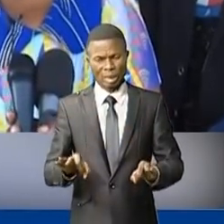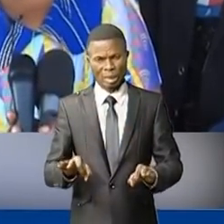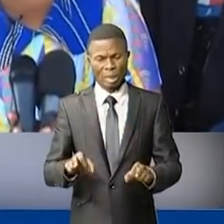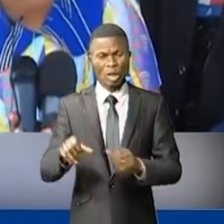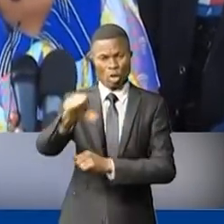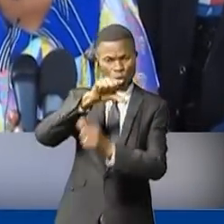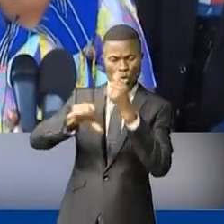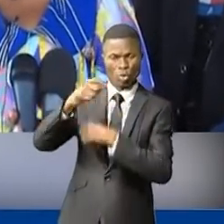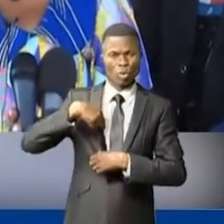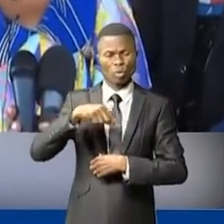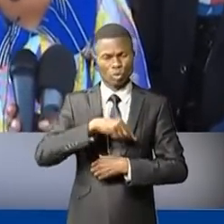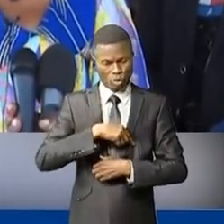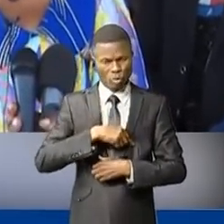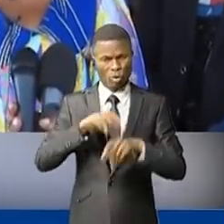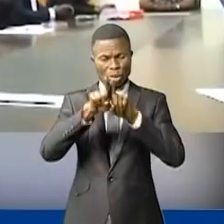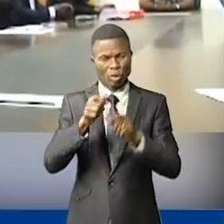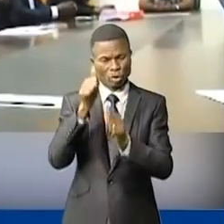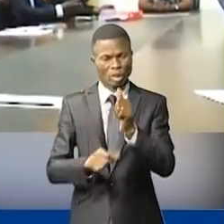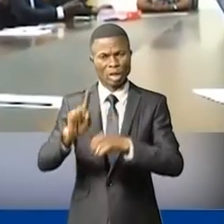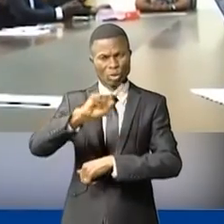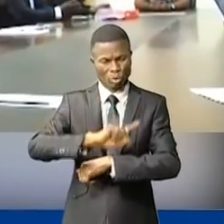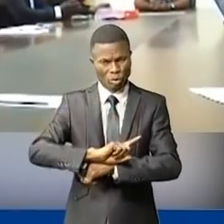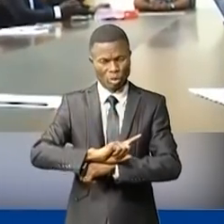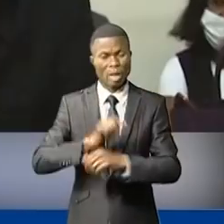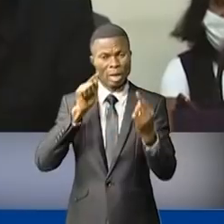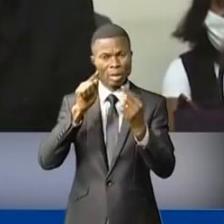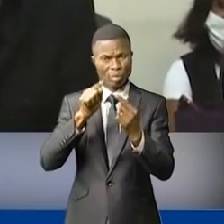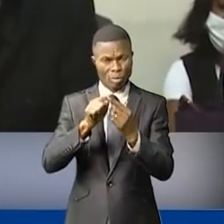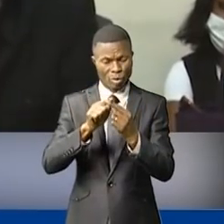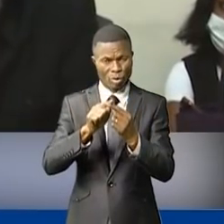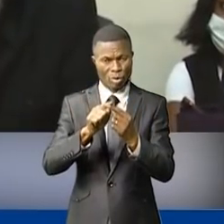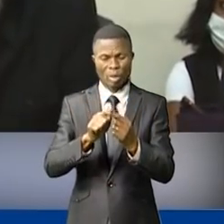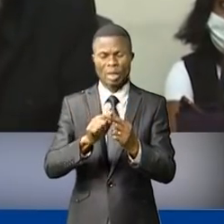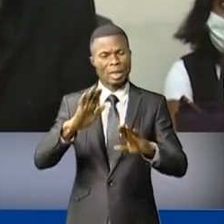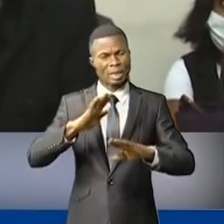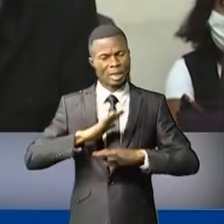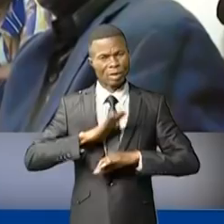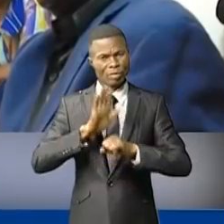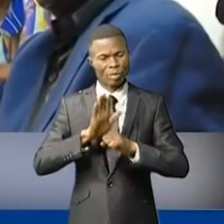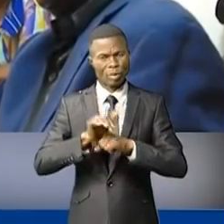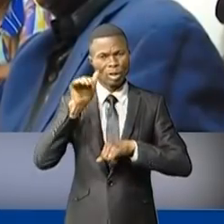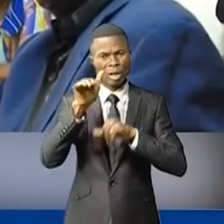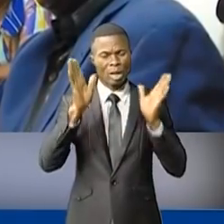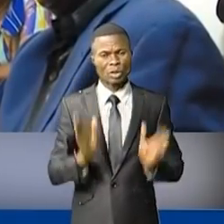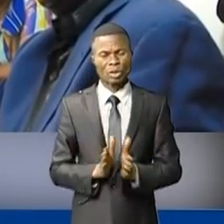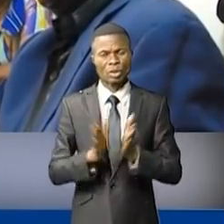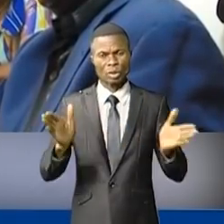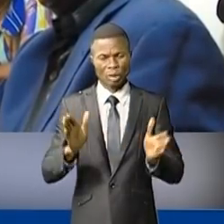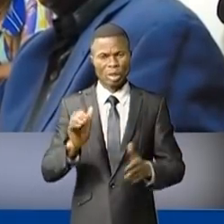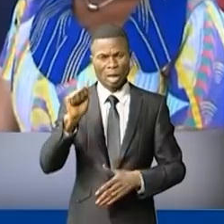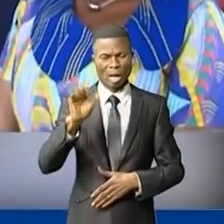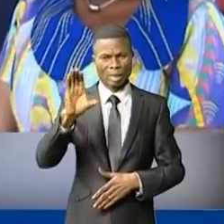environnement habituel et quotidien. C'est un motif visiblement de satisfaction pour le directeur général de l